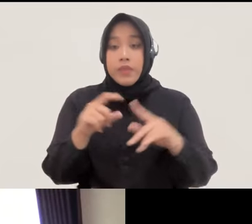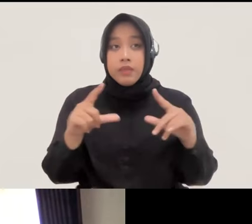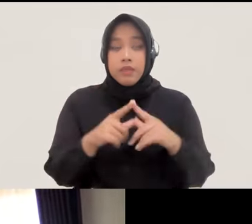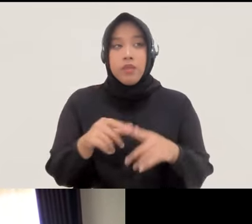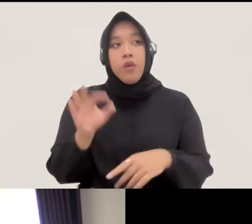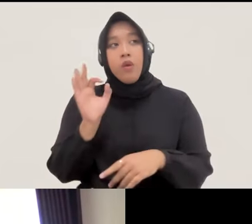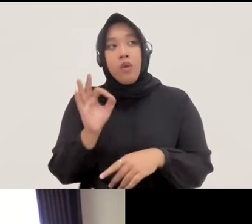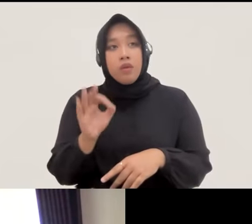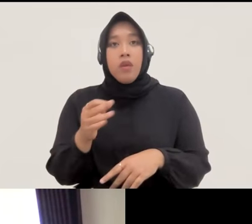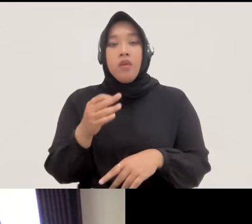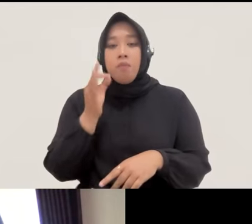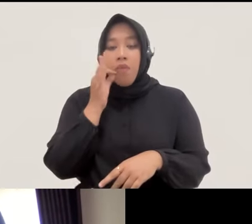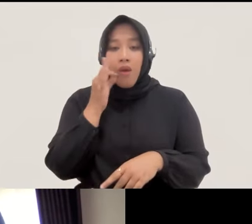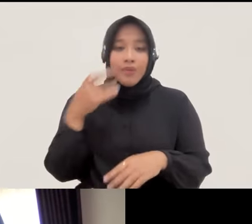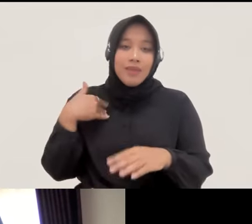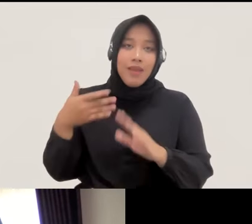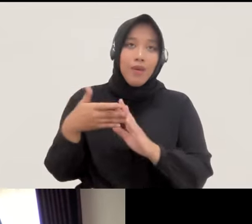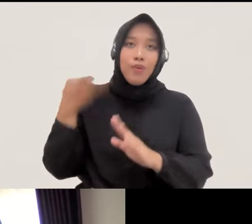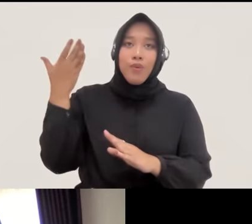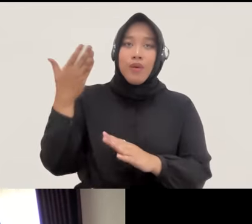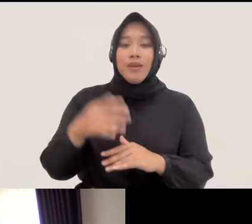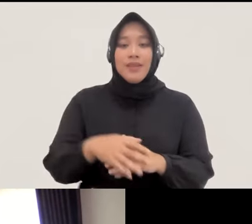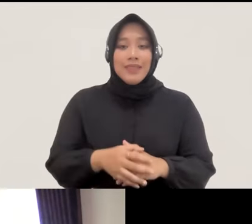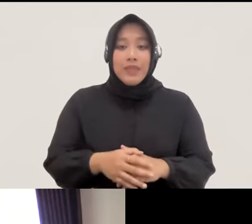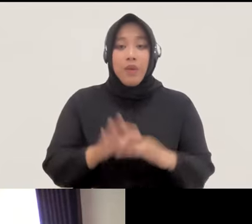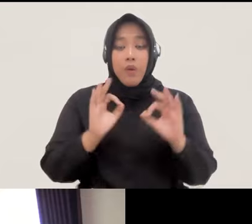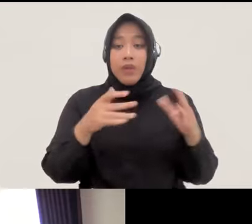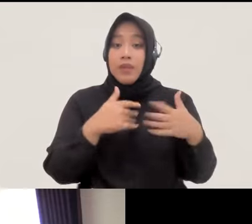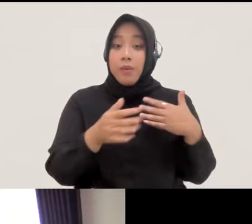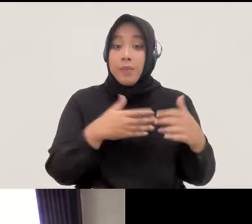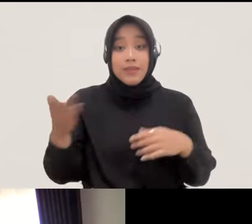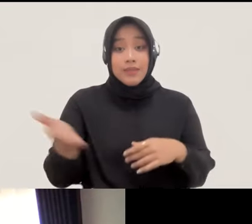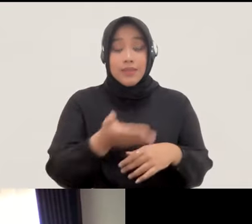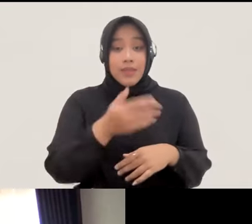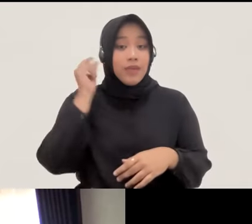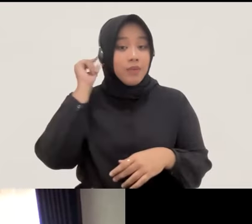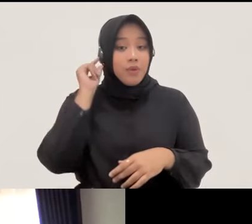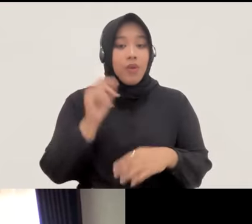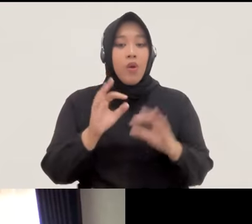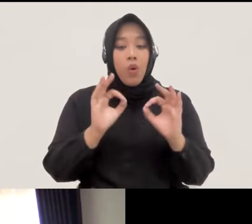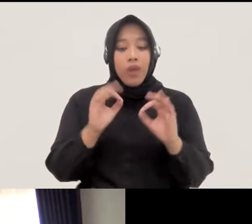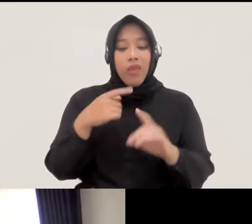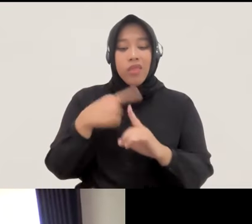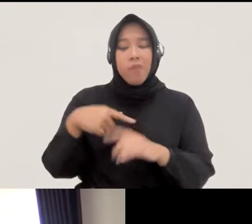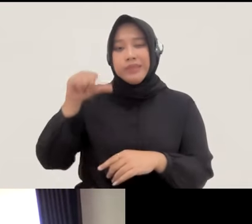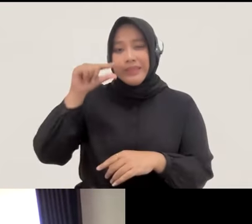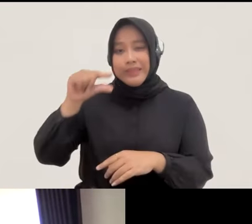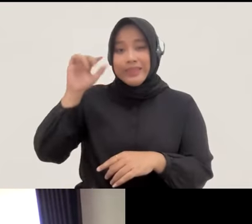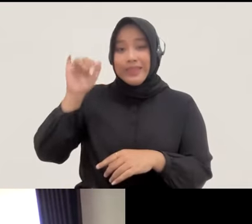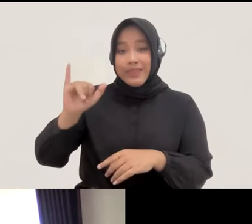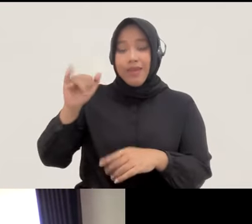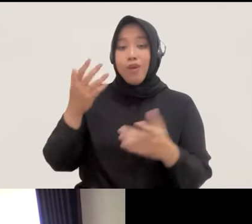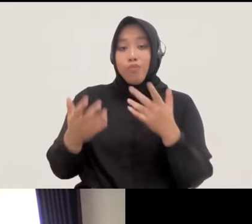barusan terlempar baik Bu silahkan sedikit saja Mbak Johana mungkin